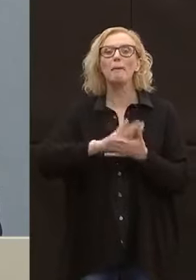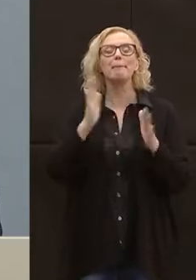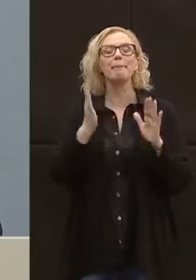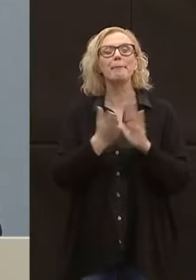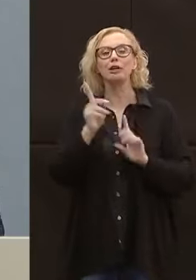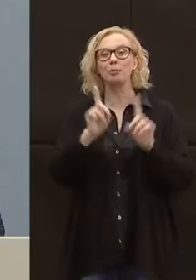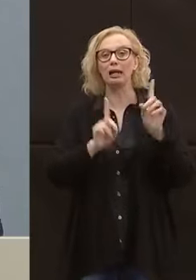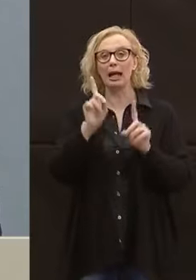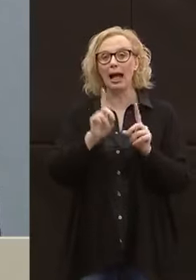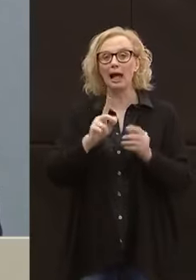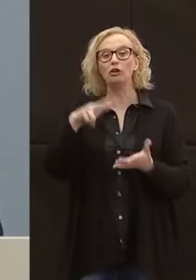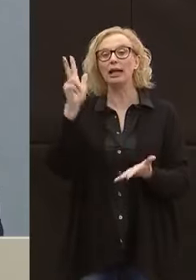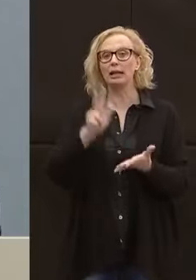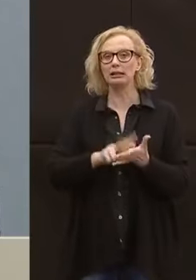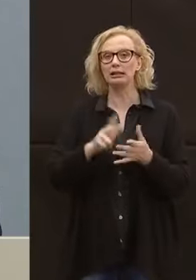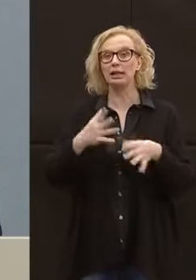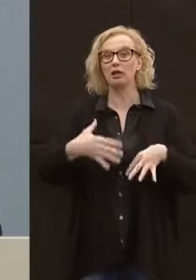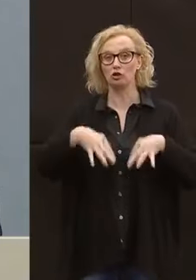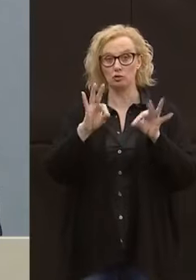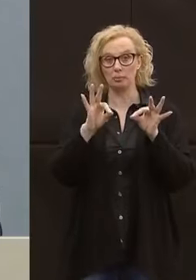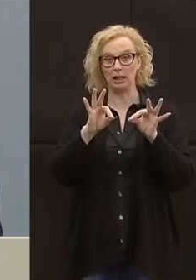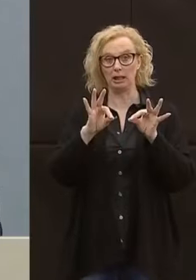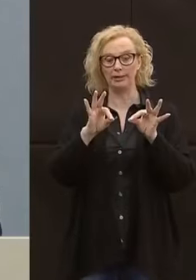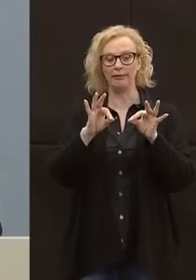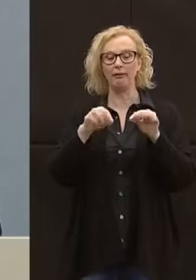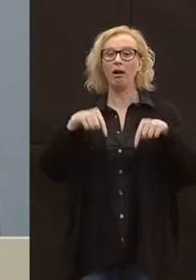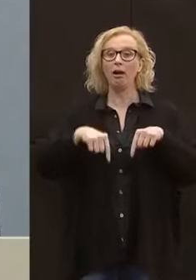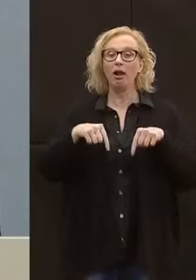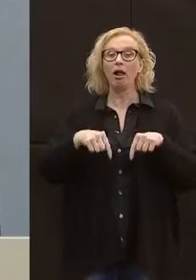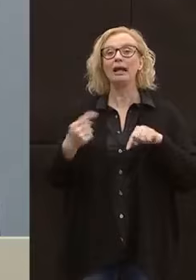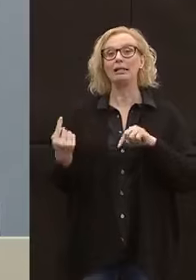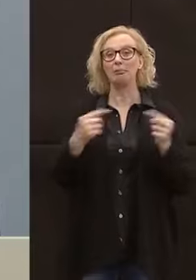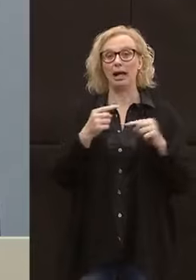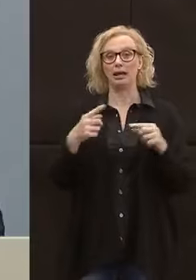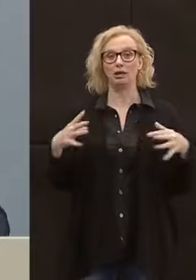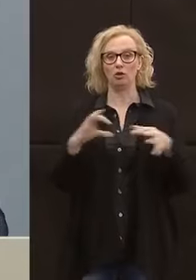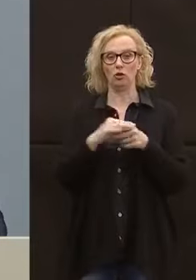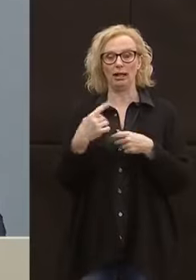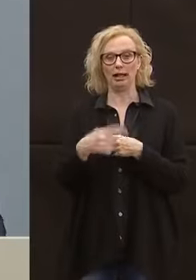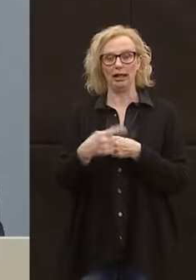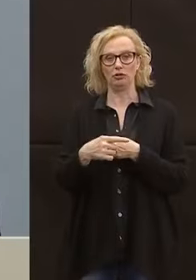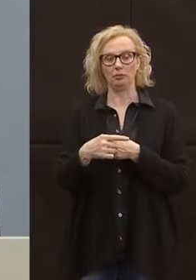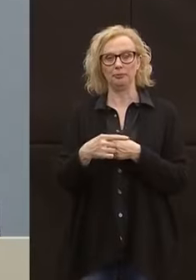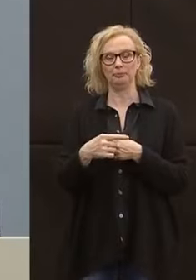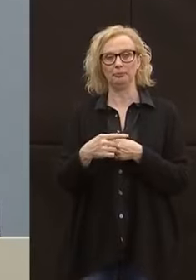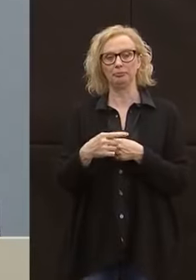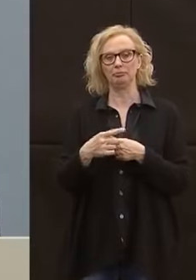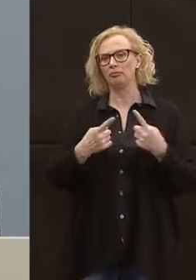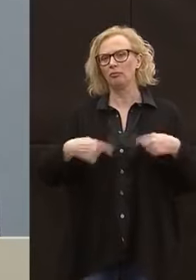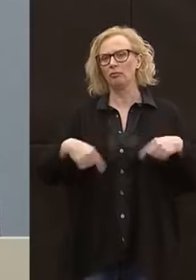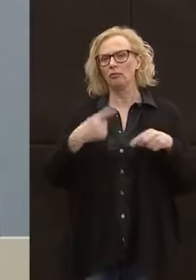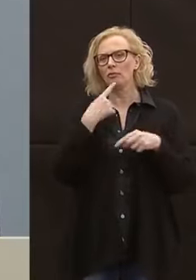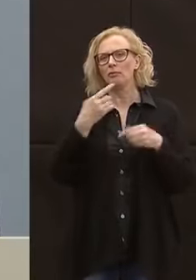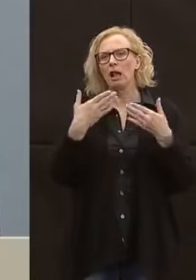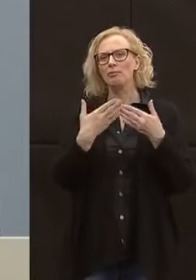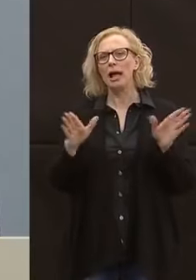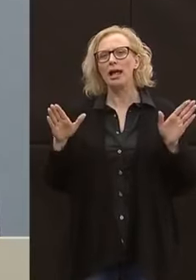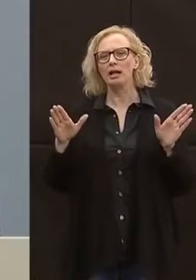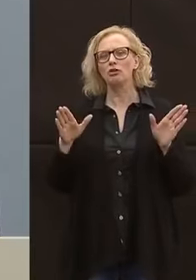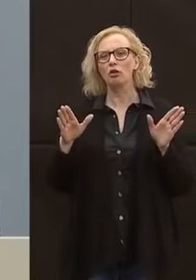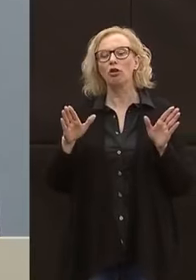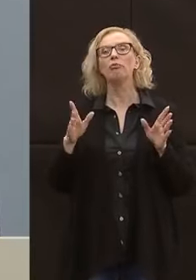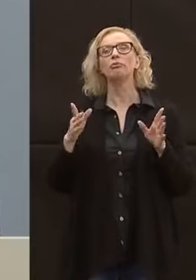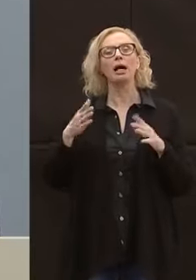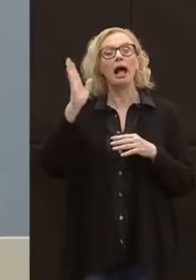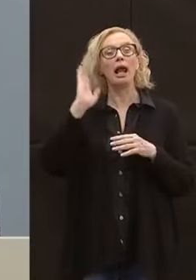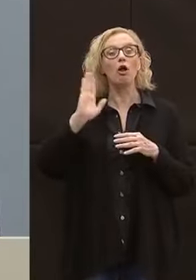di garanzia. Su questo è nato un dibattito, lo diciamo chiaramente, ritenevamo